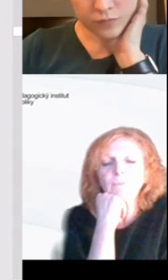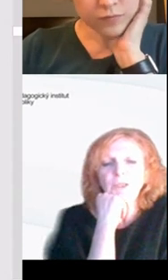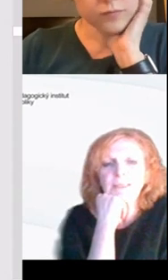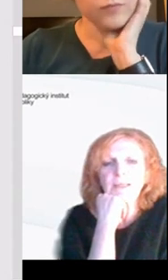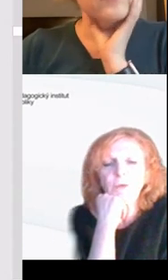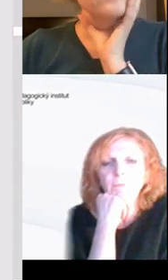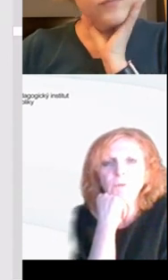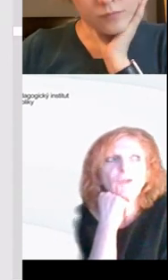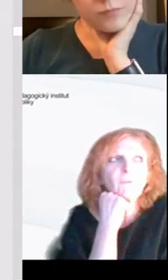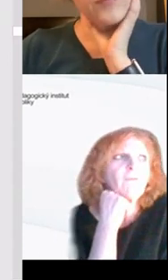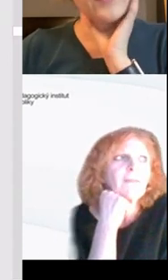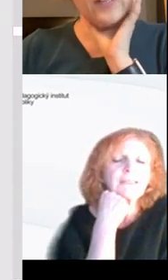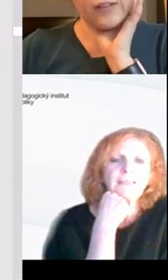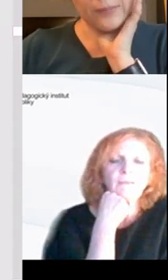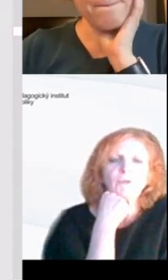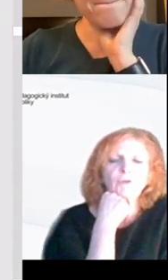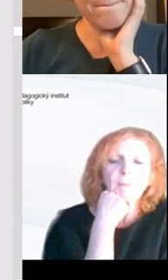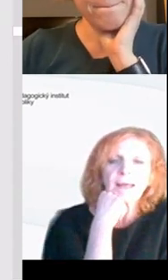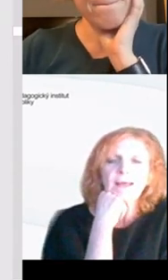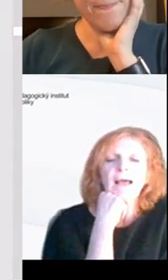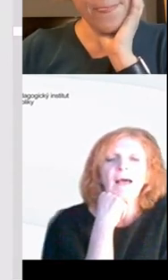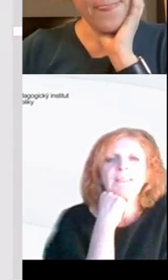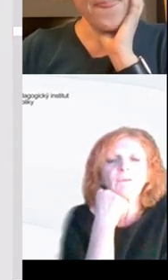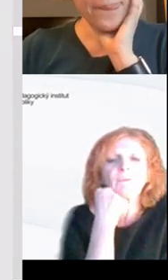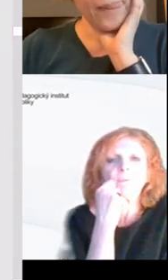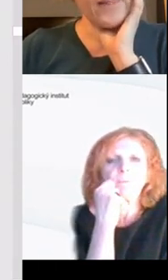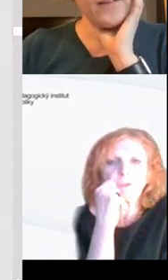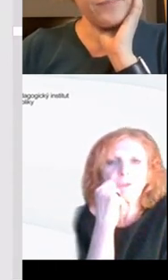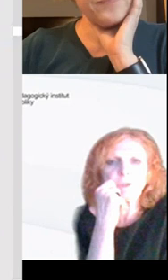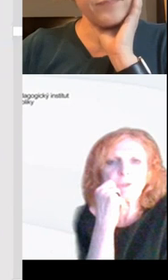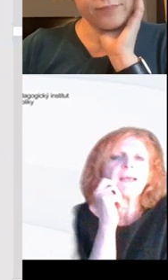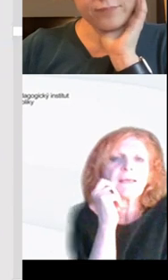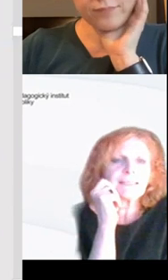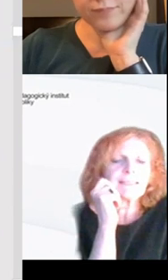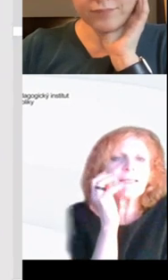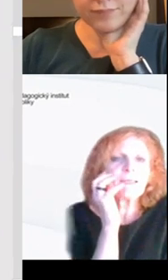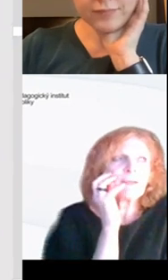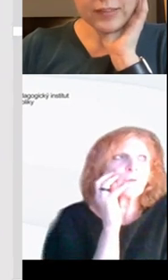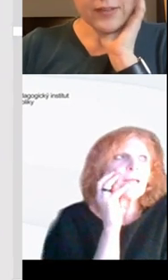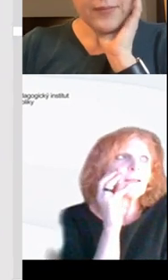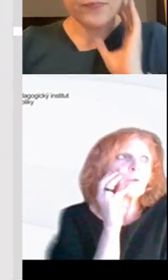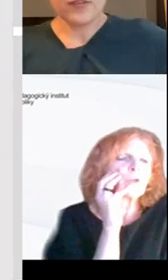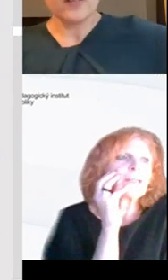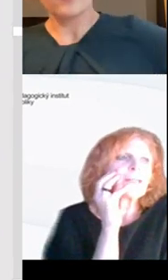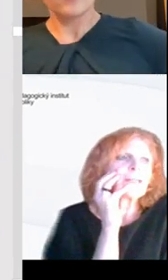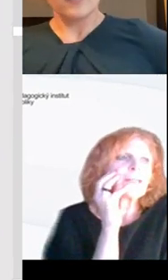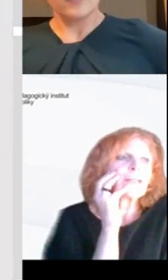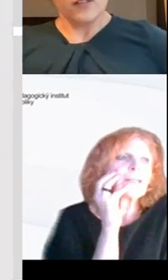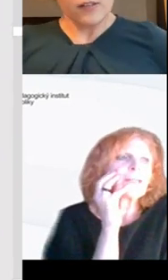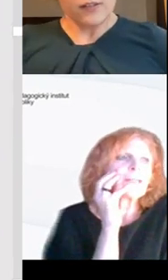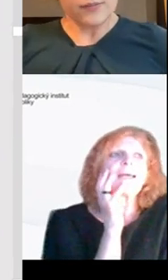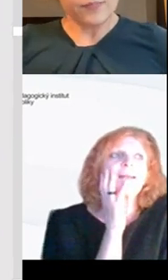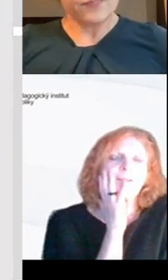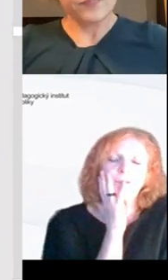českým jazykem představuje, protože my vlastně s dětmi čteme a my s dětmi čeme. Jestli se nepletu, tak to čtení